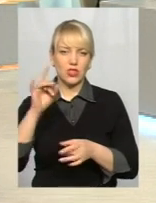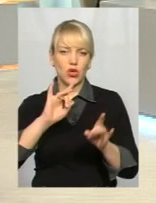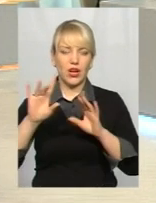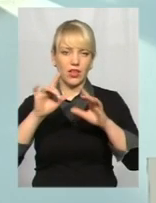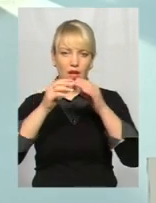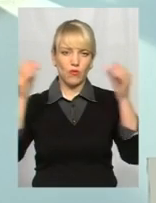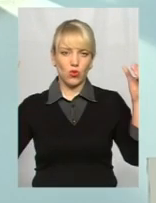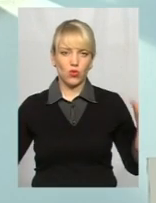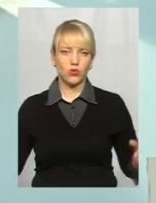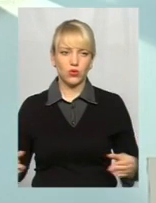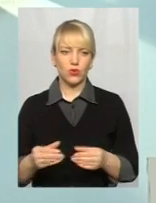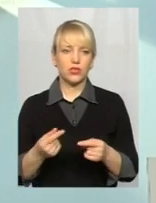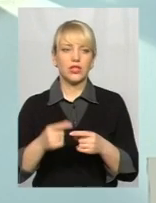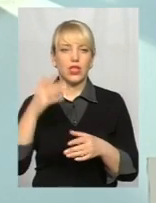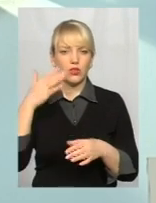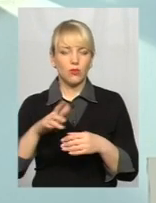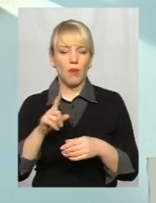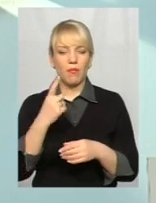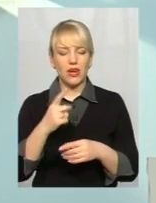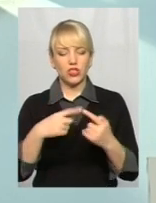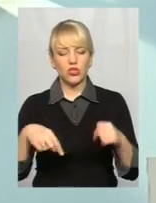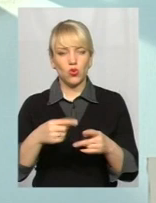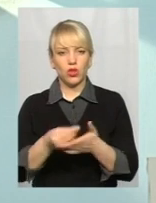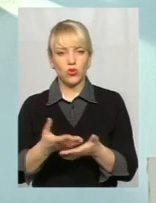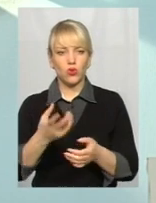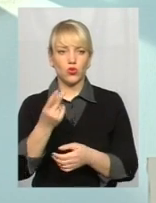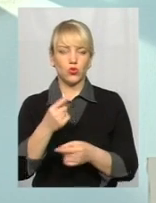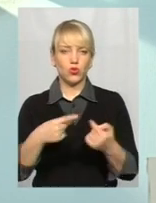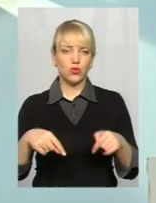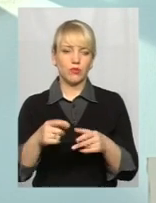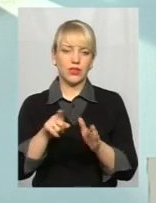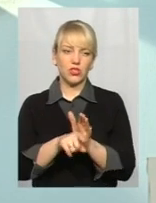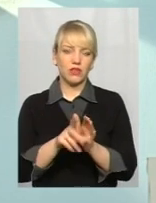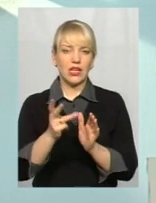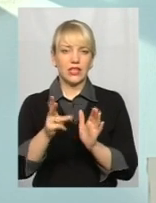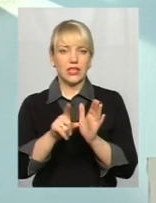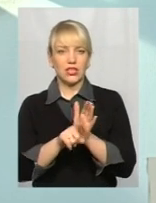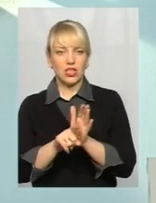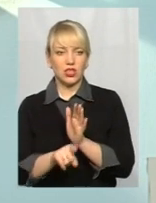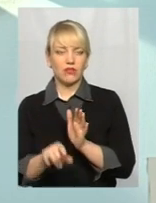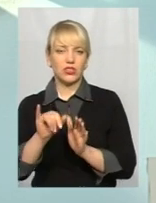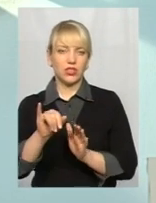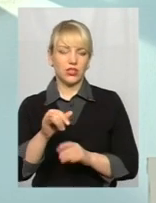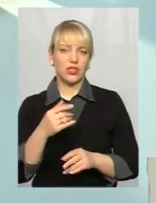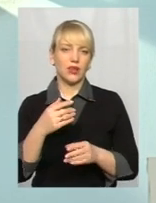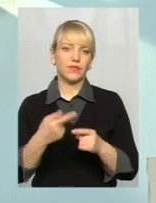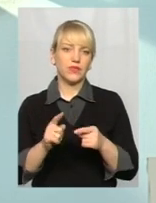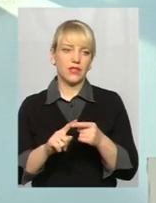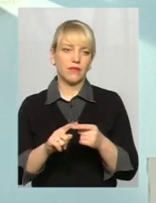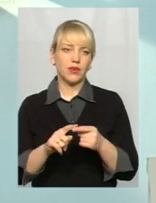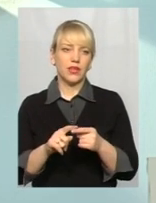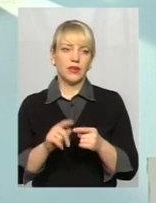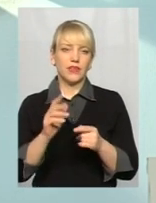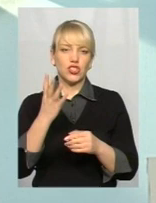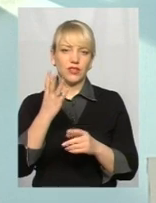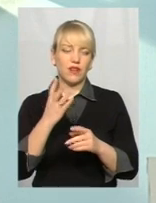Тобто в першій зоні воно, зрозуміло, дорожче, в другій зоні воно дешевше, третє ще дешевше і четверта, відповідно, так само це вже була найнижча